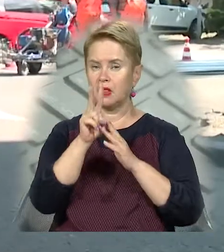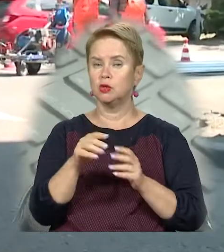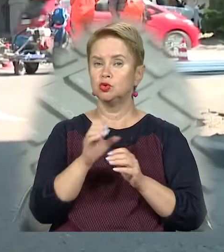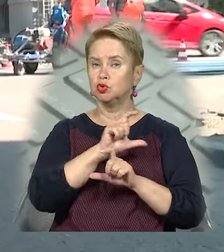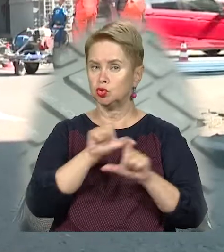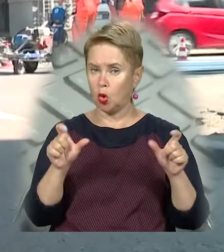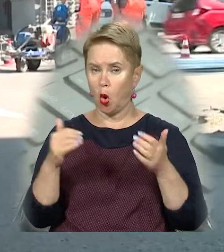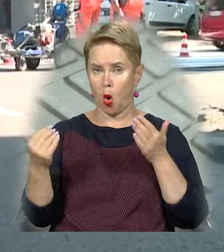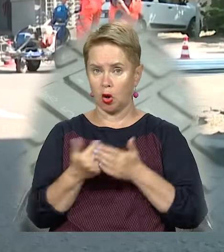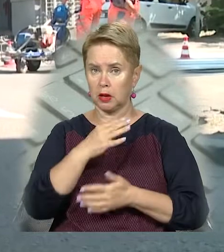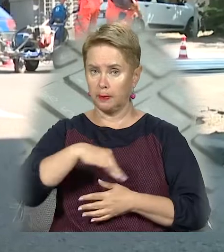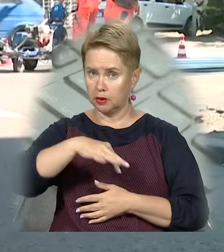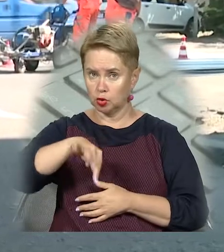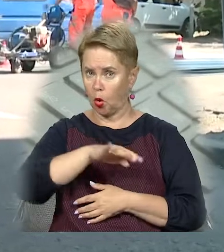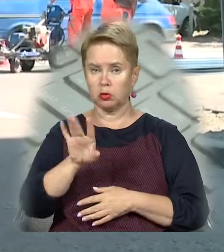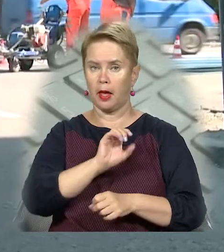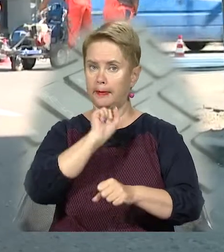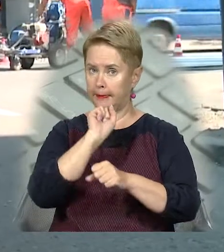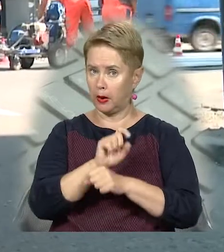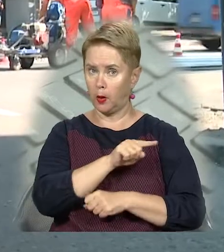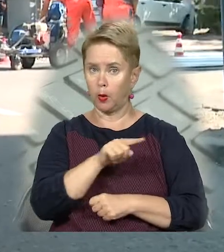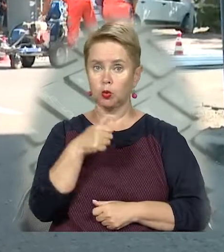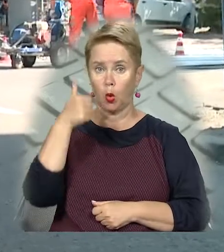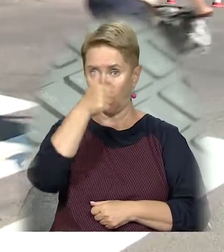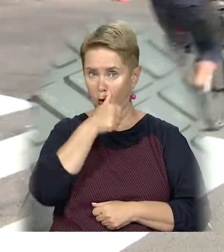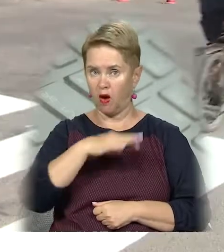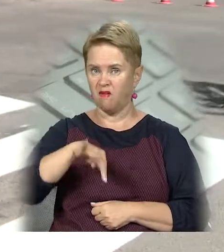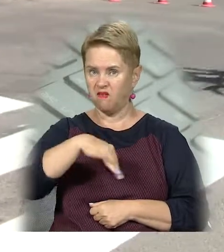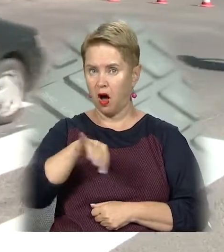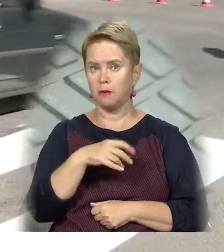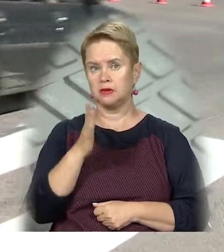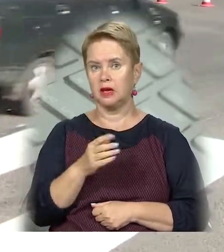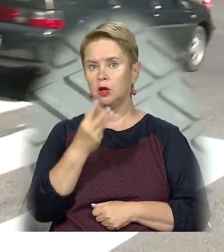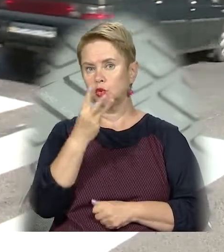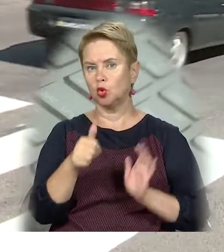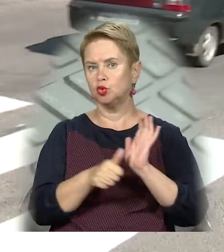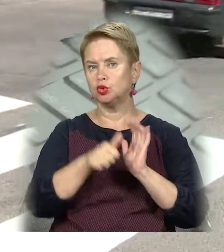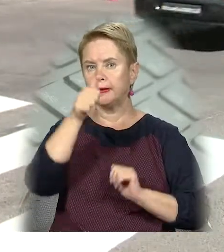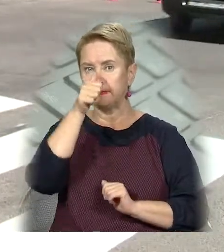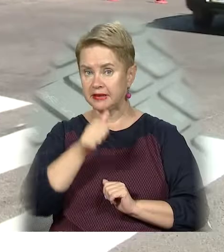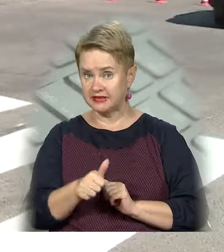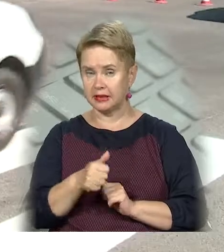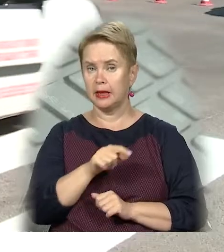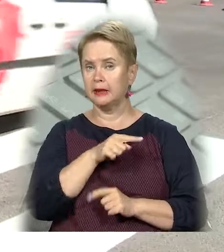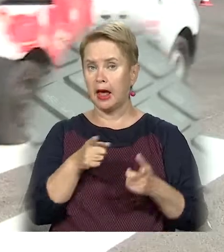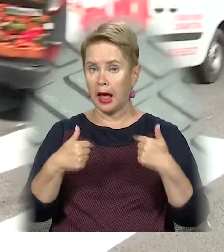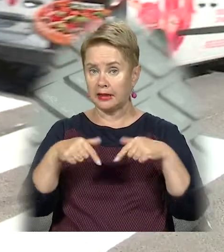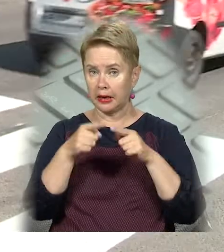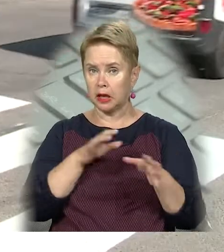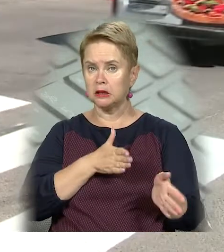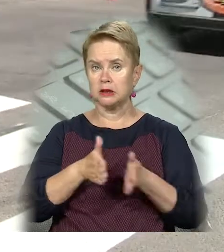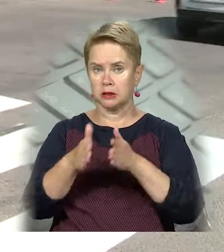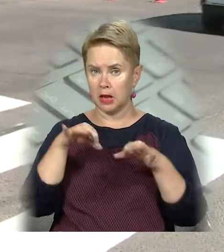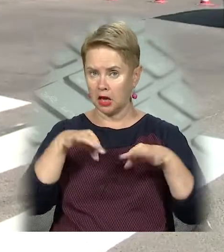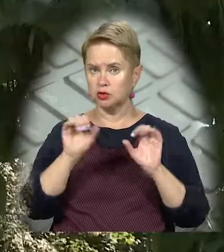школи. Оновлювати пішохідні зони не припиняються протягом року, адже фарба тримається лише від трьох до шести місяців. На ділянках, де рух